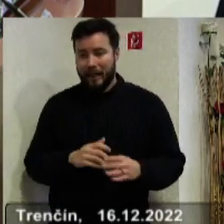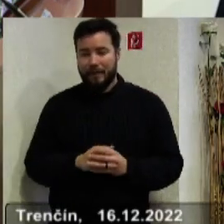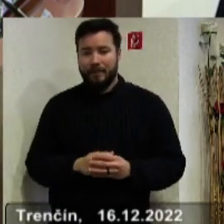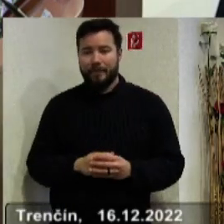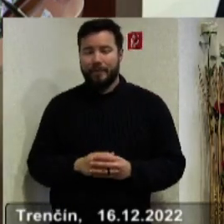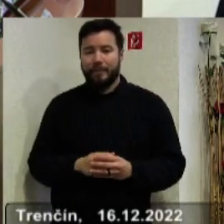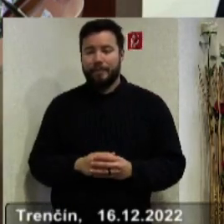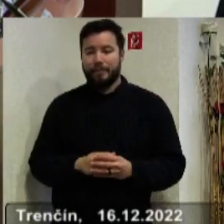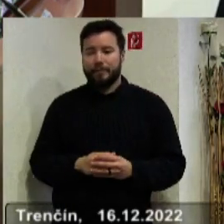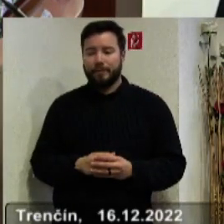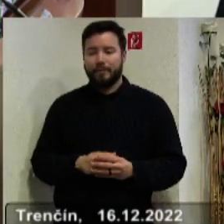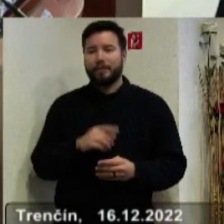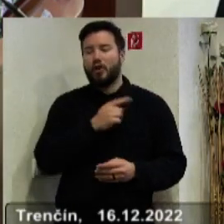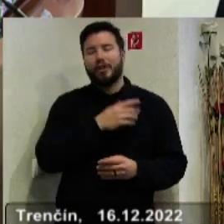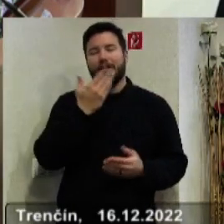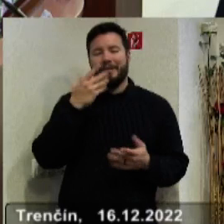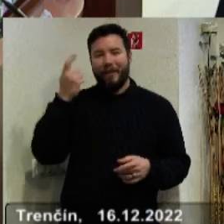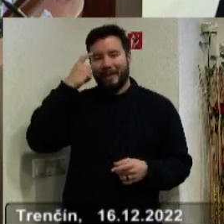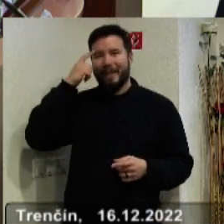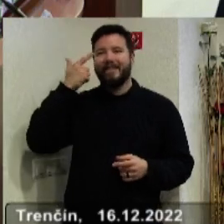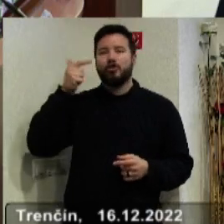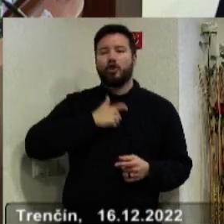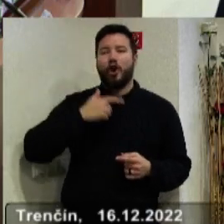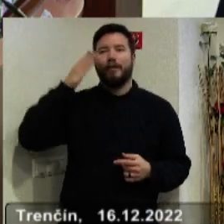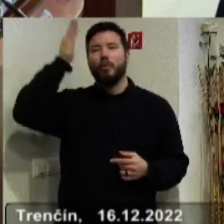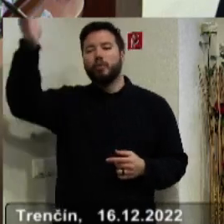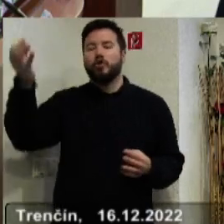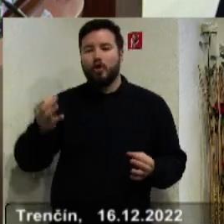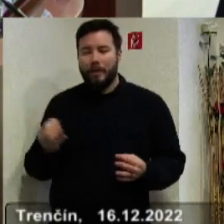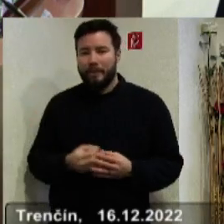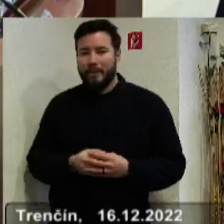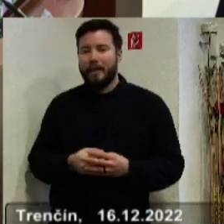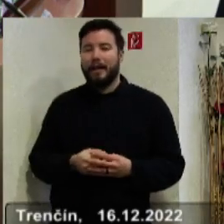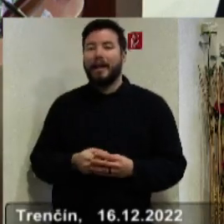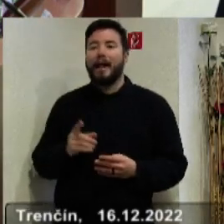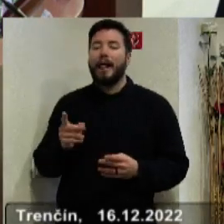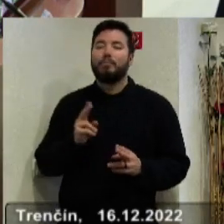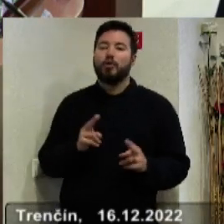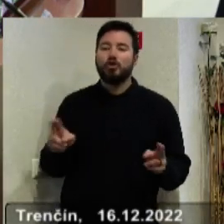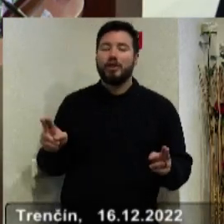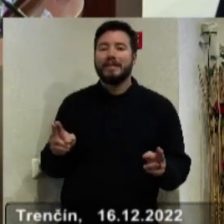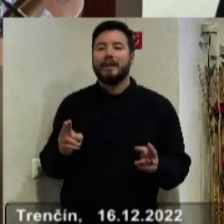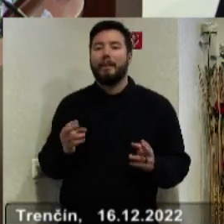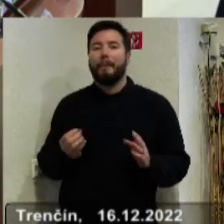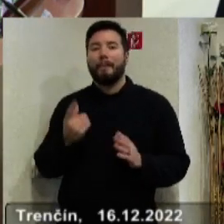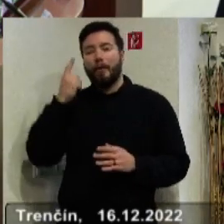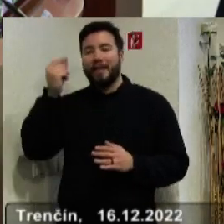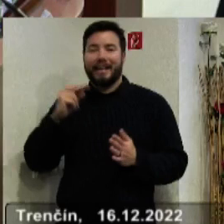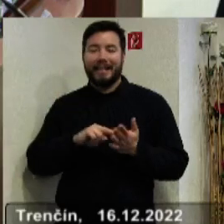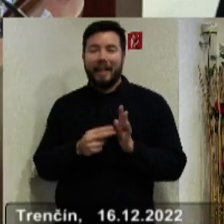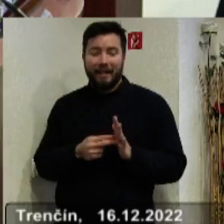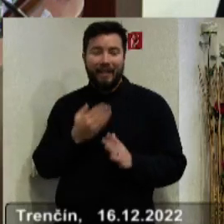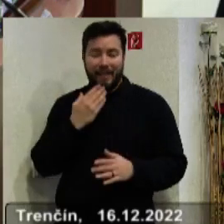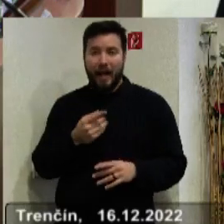neuvedomujúci, samozrejme, oni nemohli vidieť, budú 200 rokov, aké výdobitky moderné techniky tu budú a aké možnosti budú na to, aby sme formovali